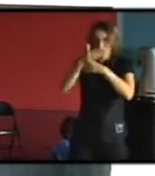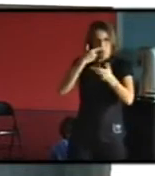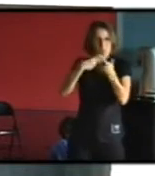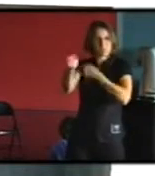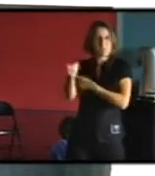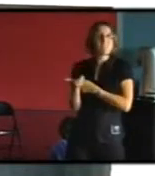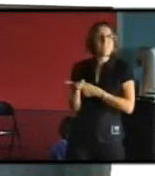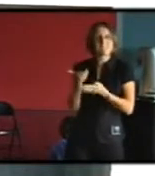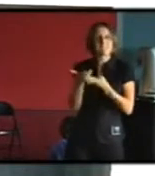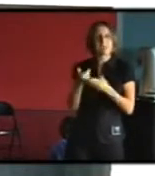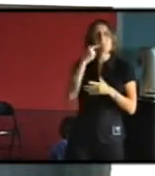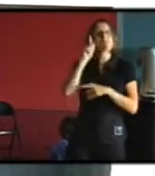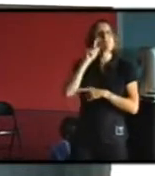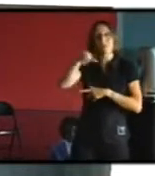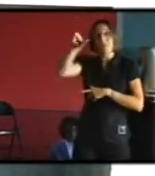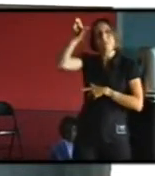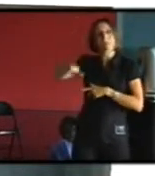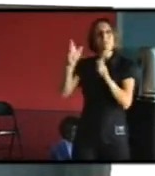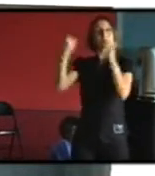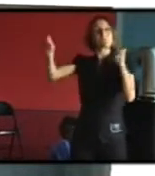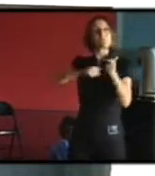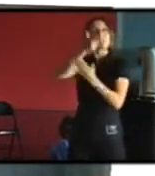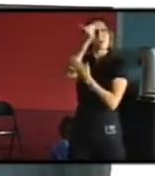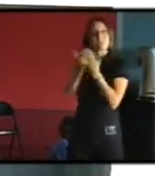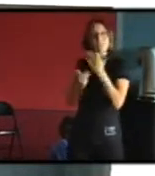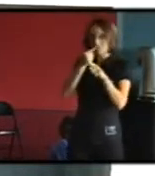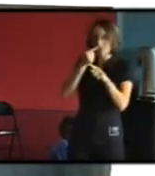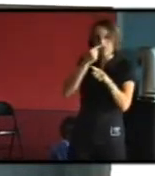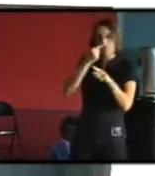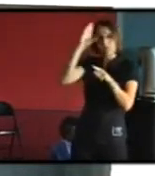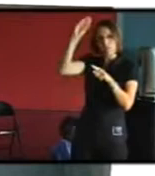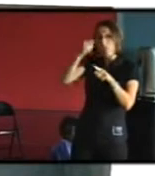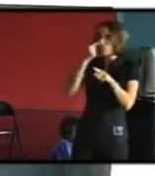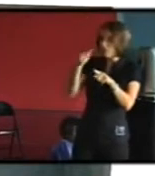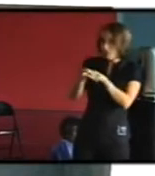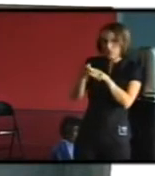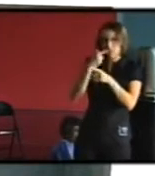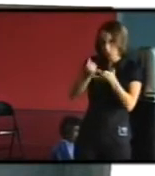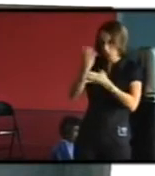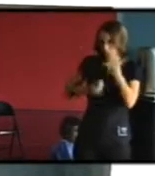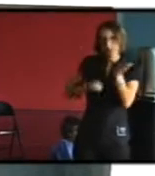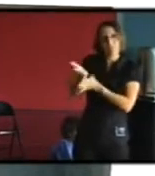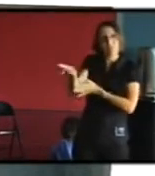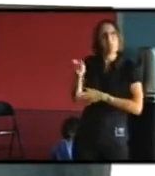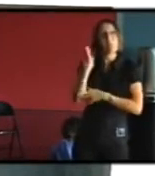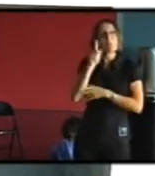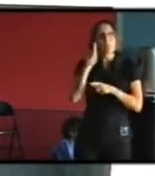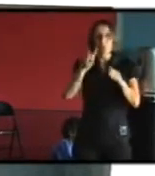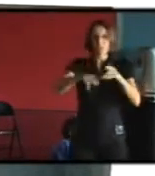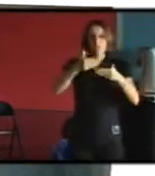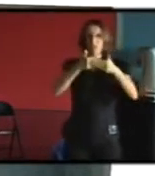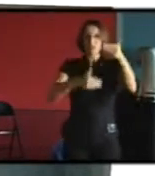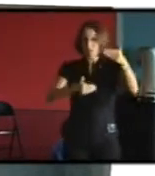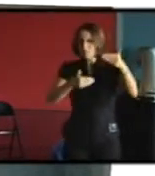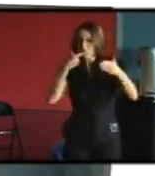il y un problème de formation des artisans parce qu'aujourd'hui faire une rénovation et faire une isolation ce n pas le tout de le faire en